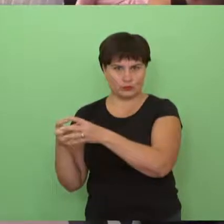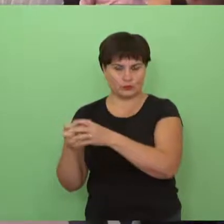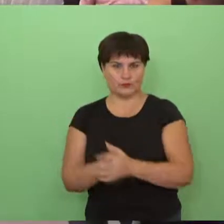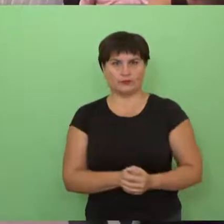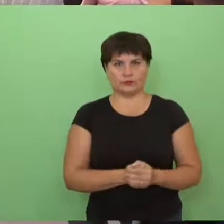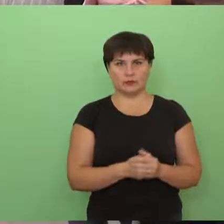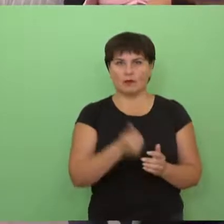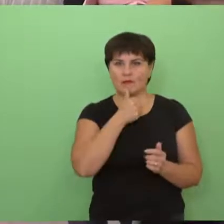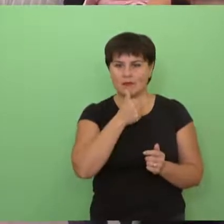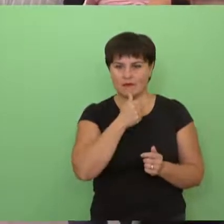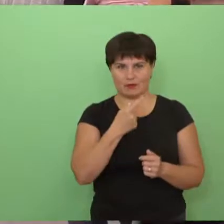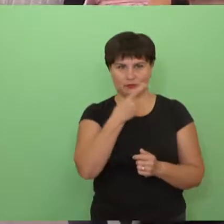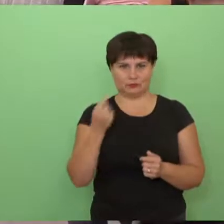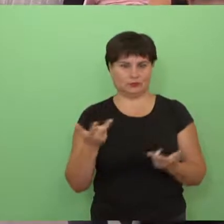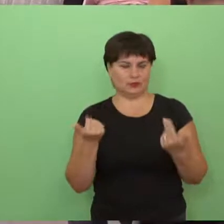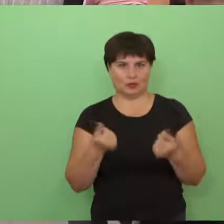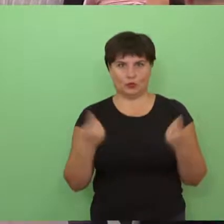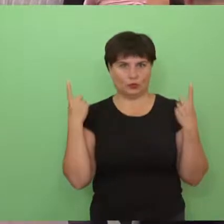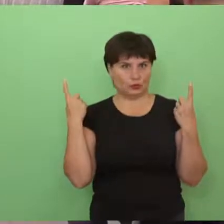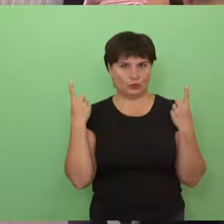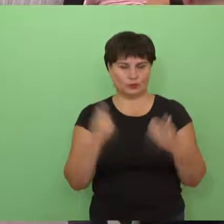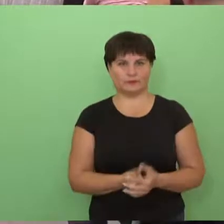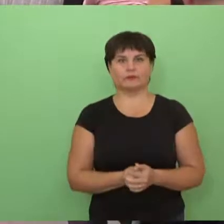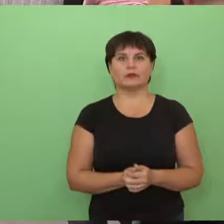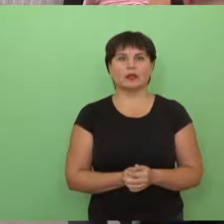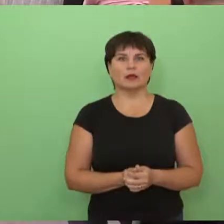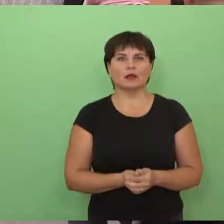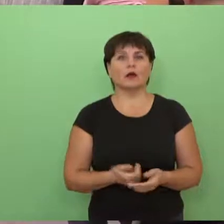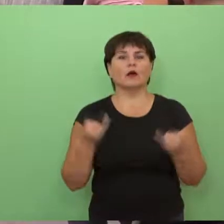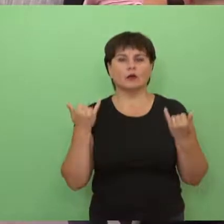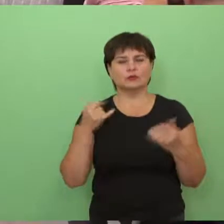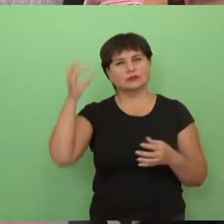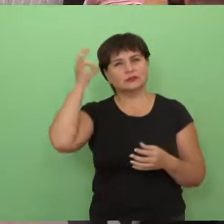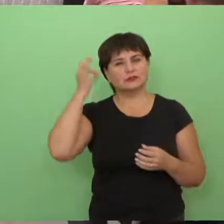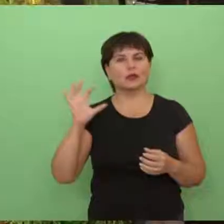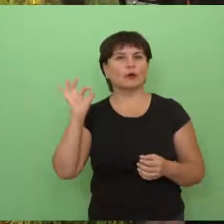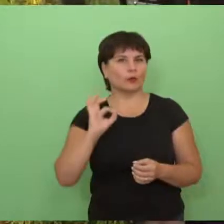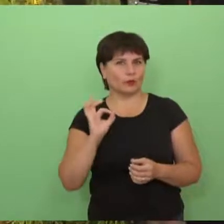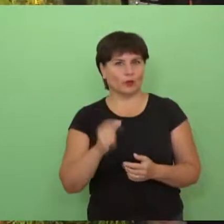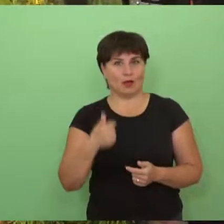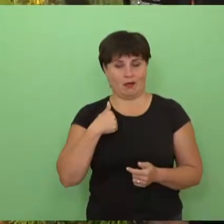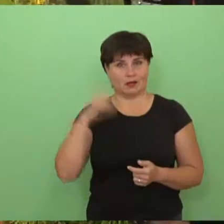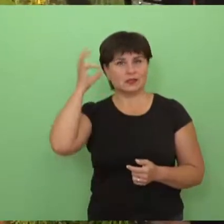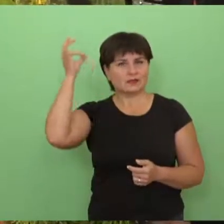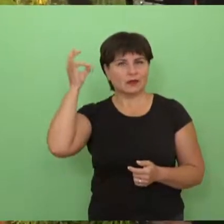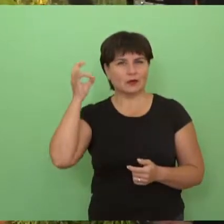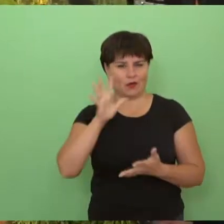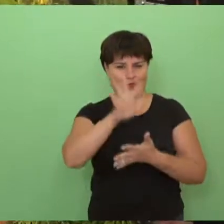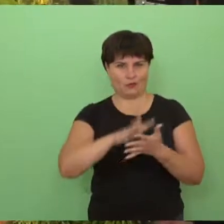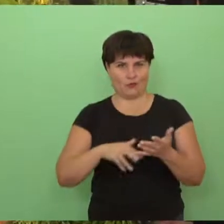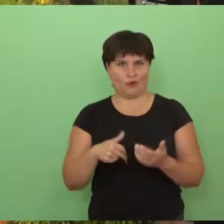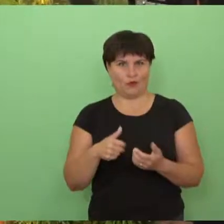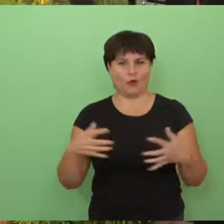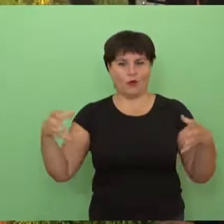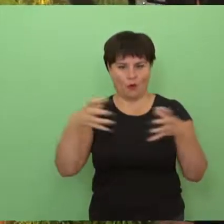tai čia yra vaizdo skietį. Apie ką šiandien svajojat? Aš svajoju, kad ir toliau kolektyvas toks būtų, koks ir dabar yra, kad